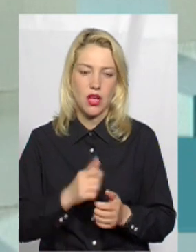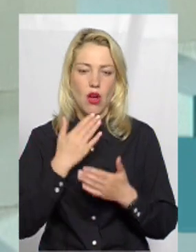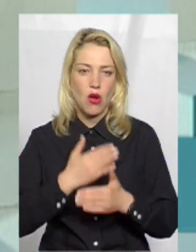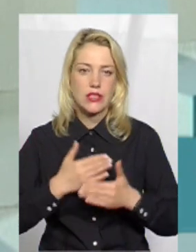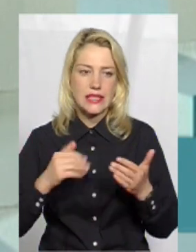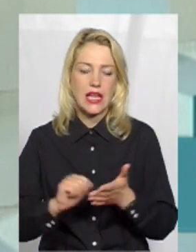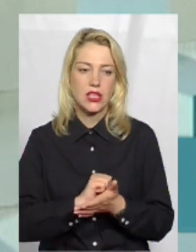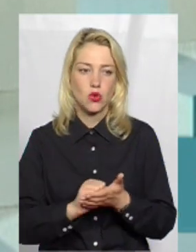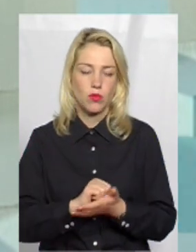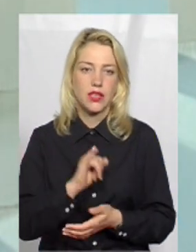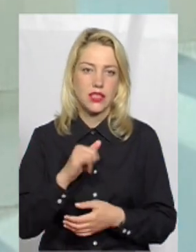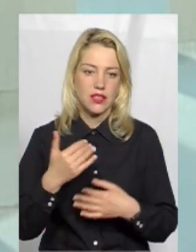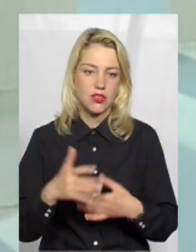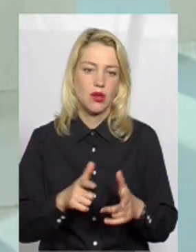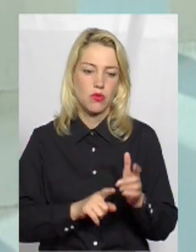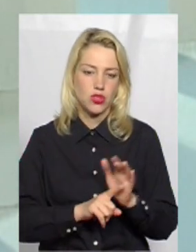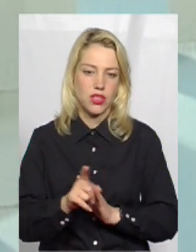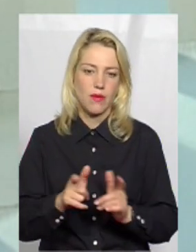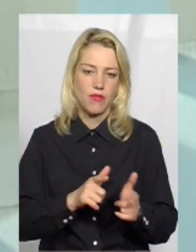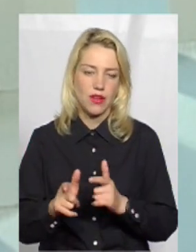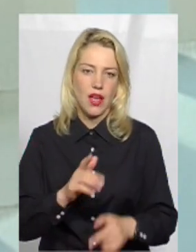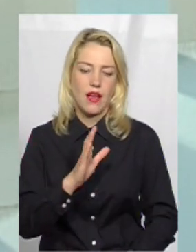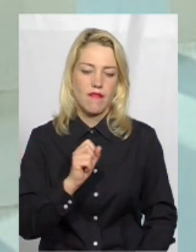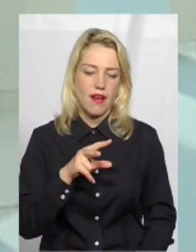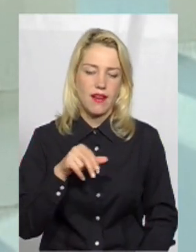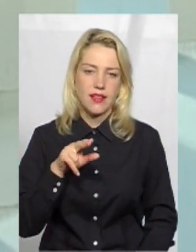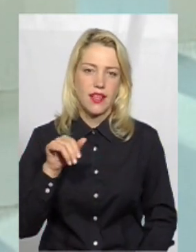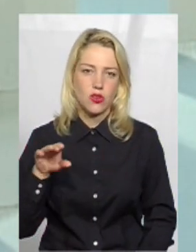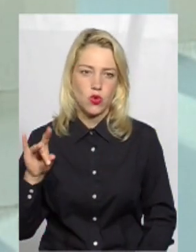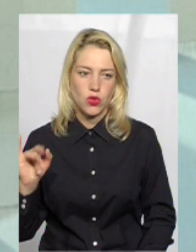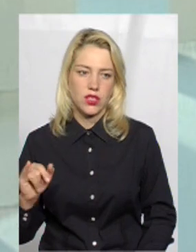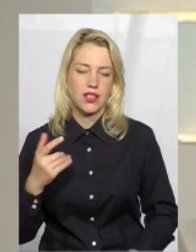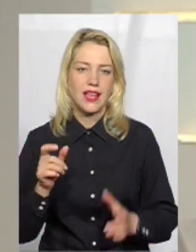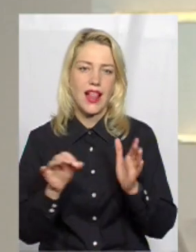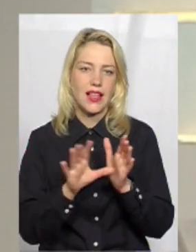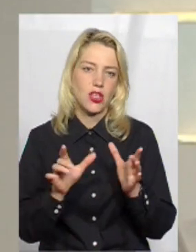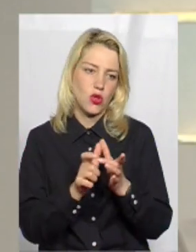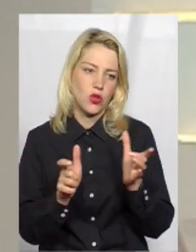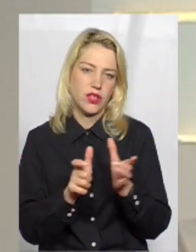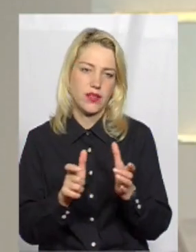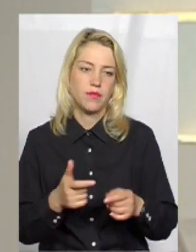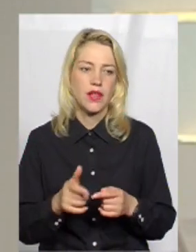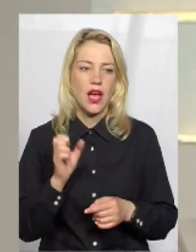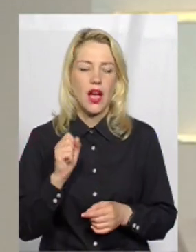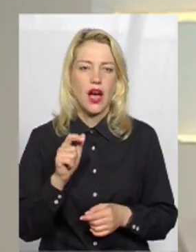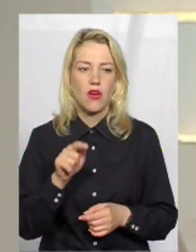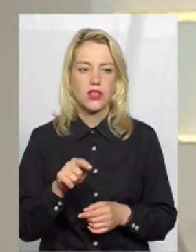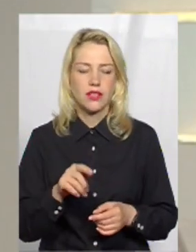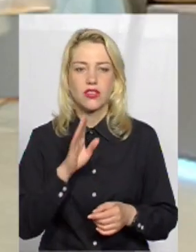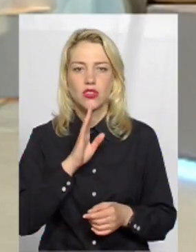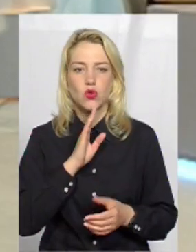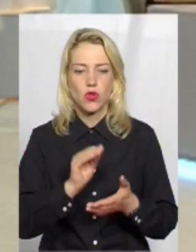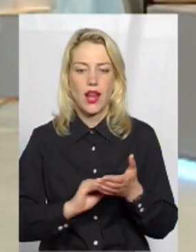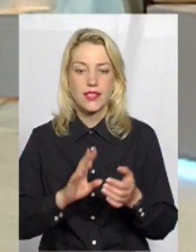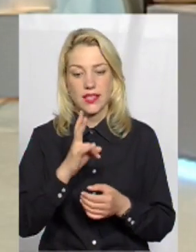Ну і починаємо вже виготовлення валідаторів, виготовлення картоп для хмельничан, транспортних. Дякую, Надя. А ось ти, як журналістка,